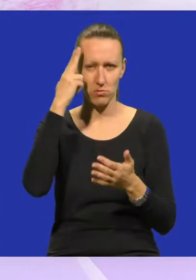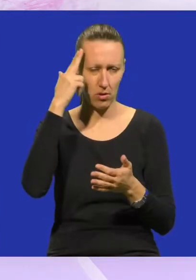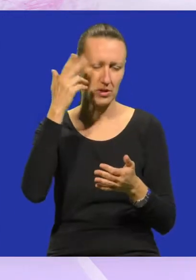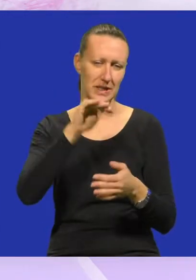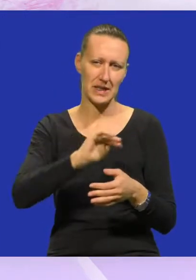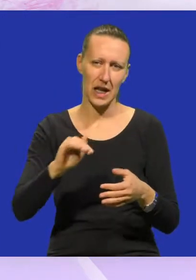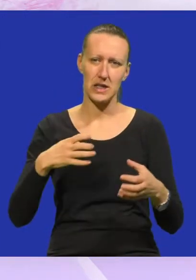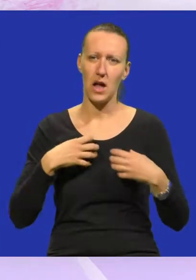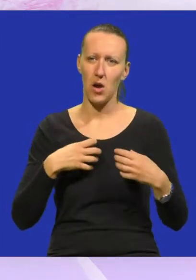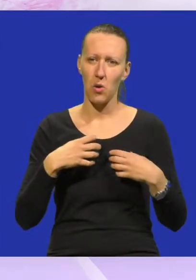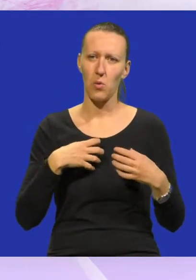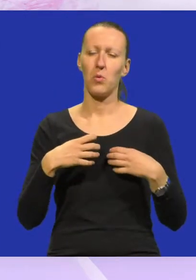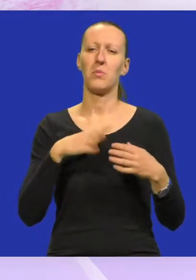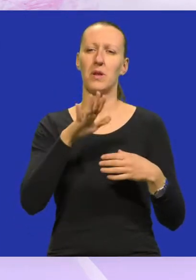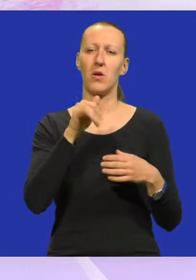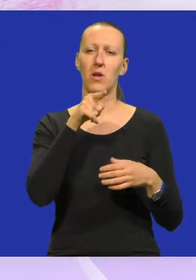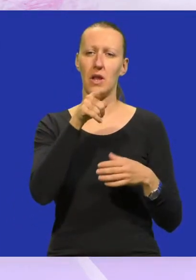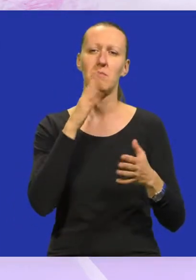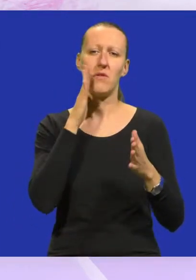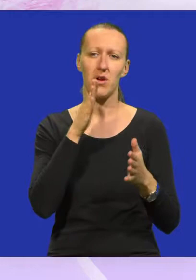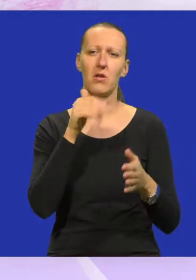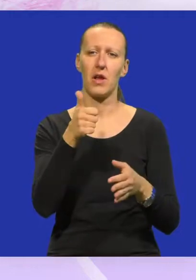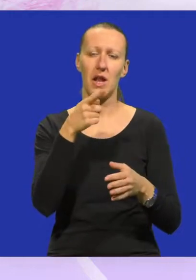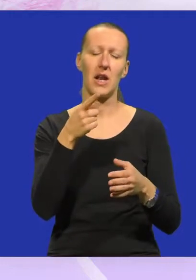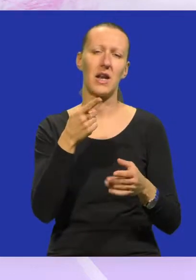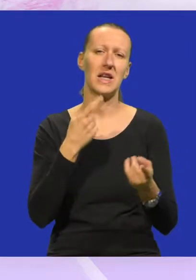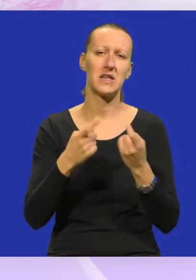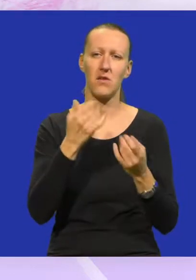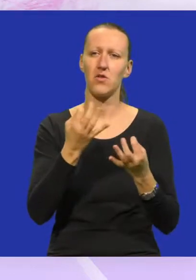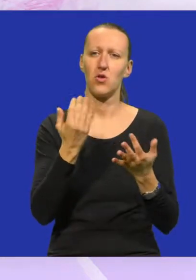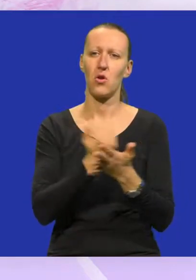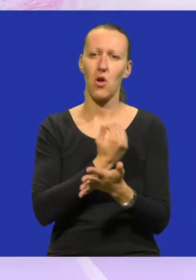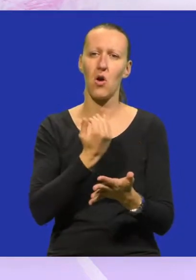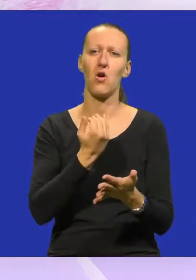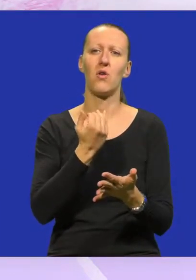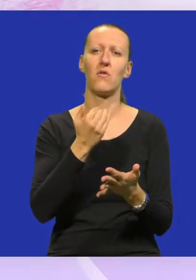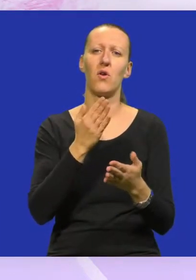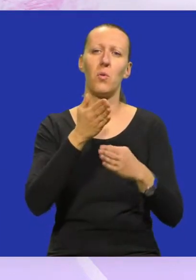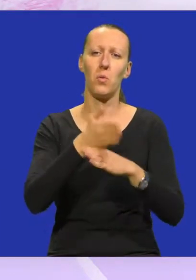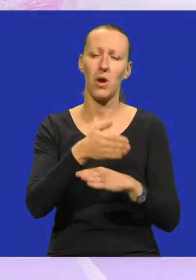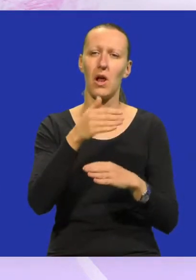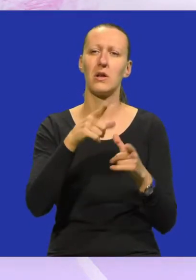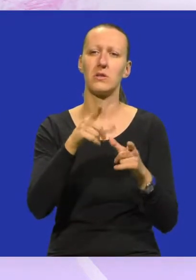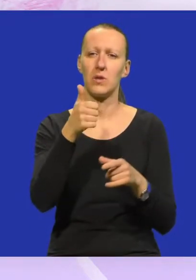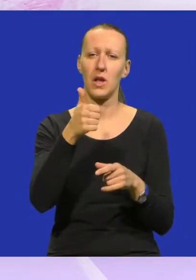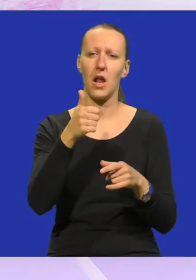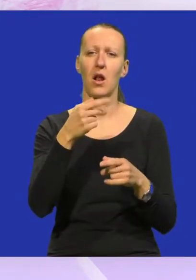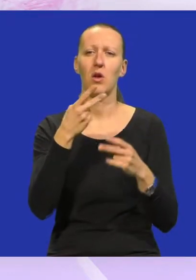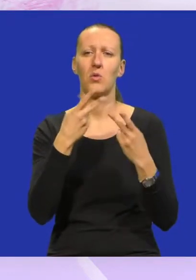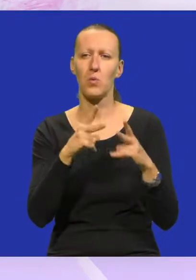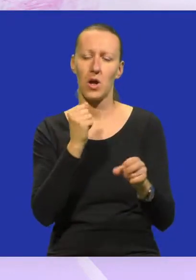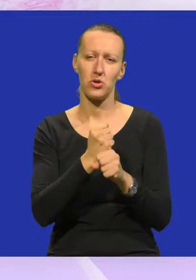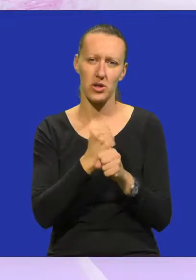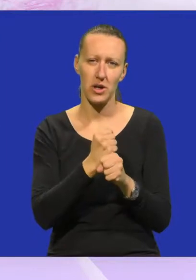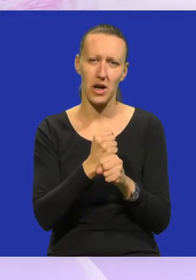iz dječjih predstava. Tako da i njima je vjerojatno ovo jedan izazov, nešto novo, zakoračile su u jedan drugi pristup